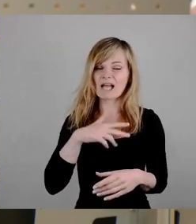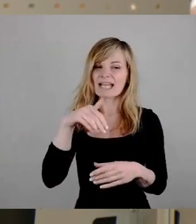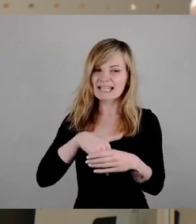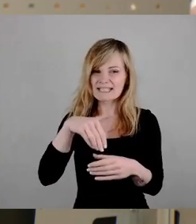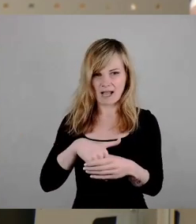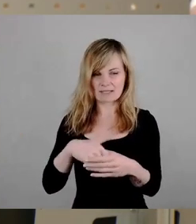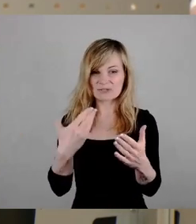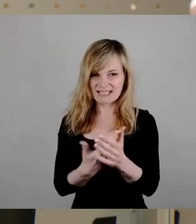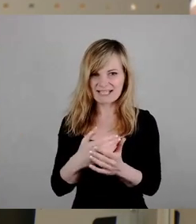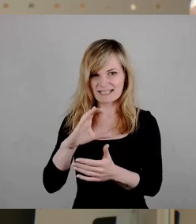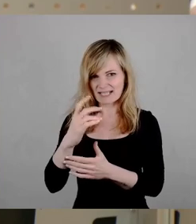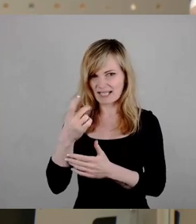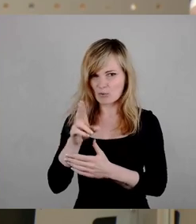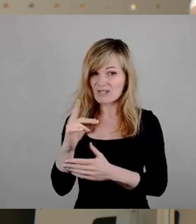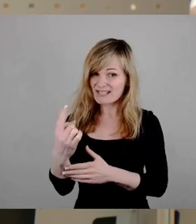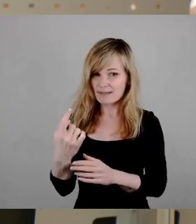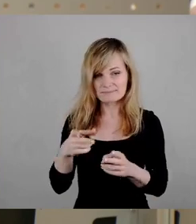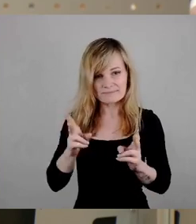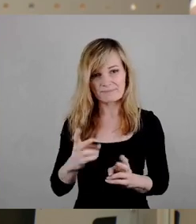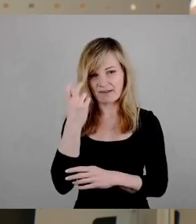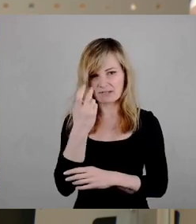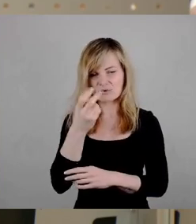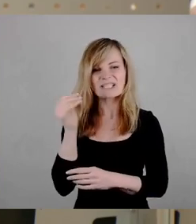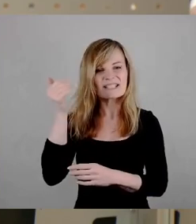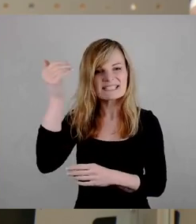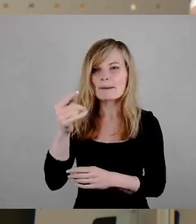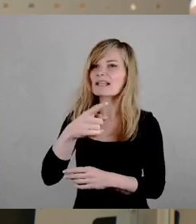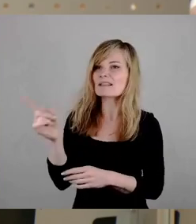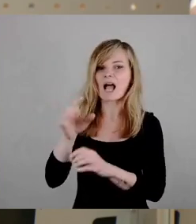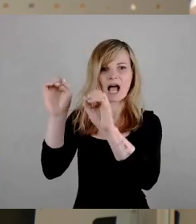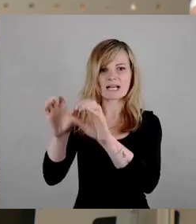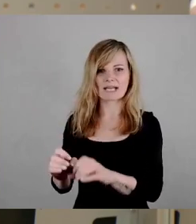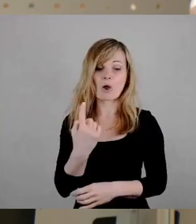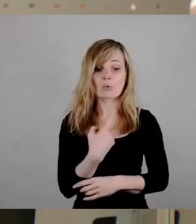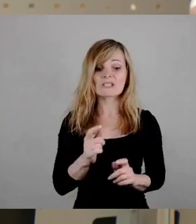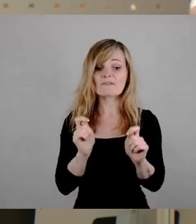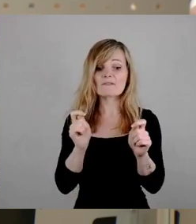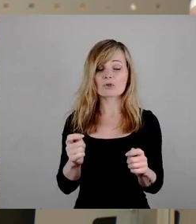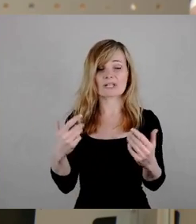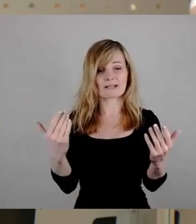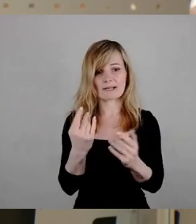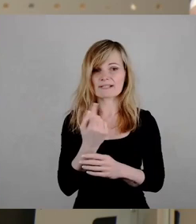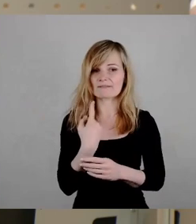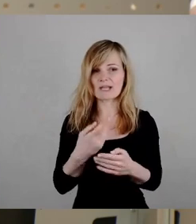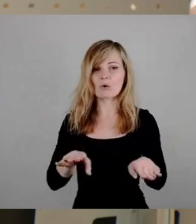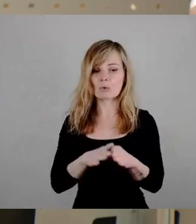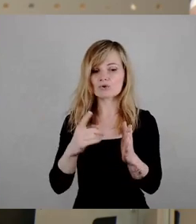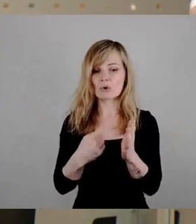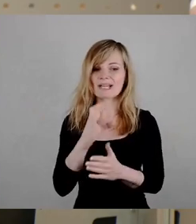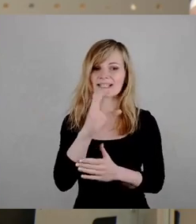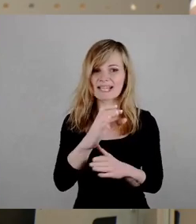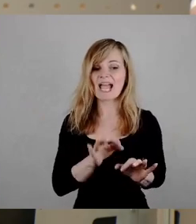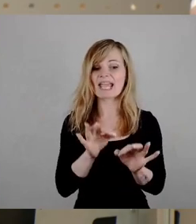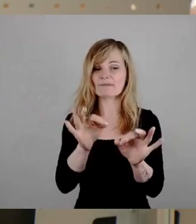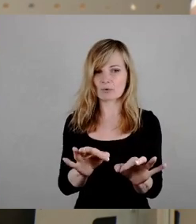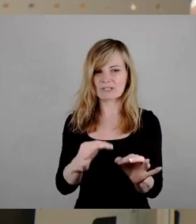die CDU dann mal wirklich versuchen, irgendjemanden da draußen zu erklären. Unser Vorschlag ist, wir führen die Grundsteuer C ein, ich habe eben das mit